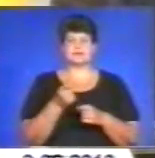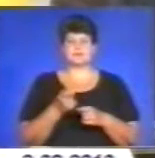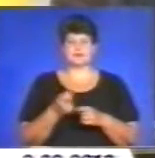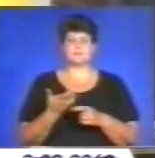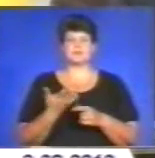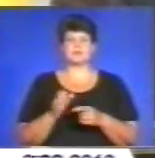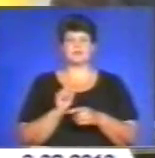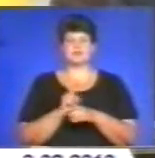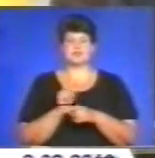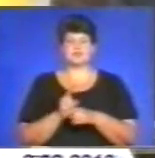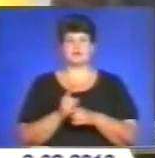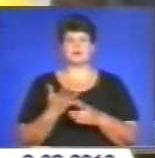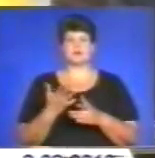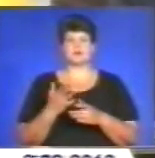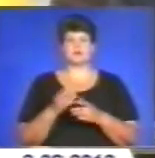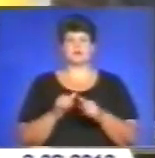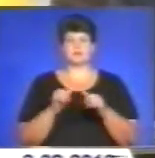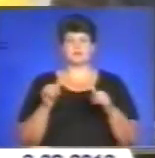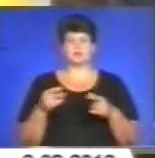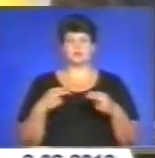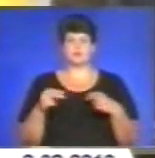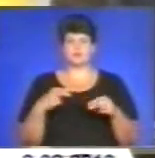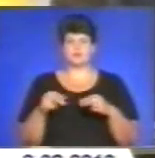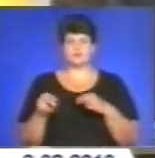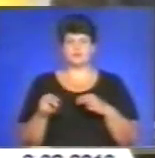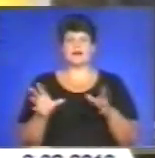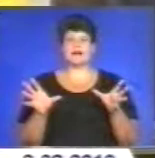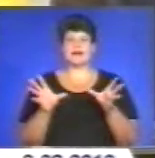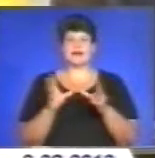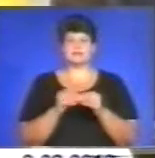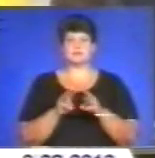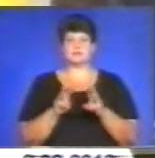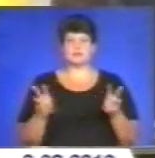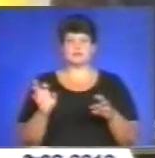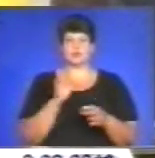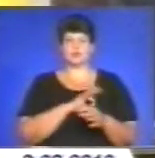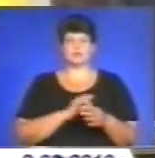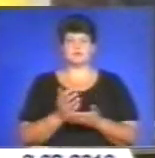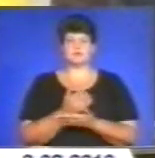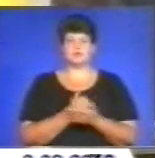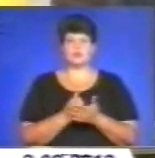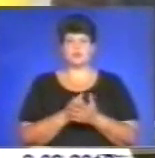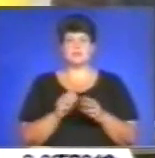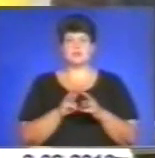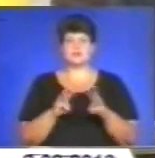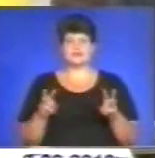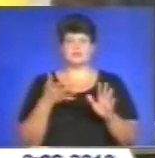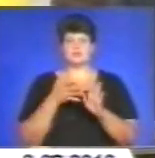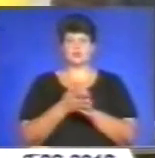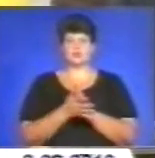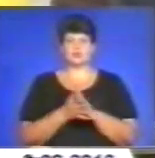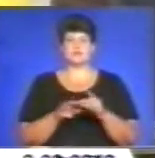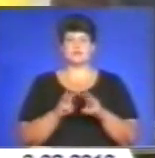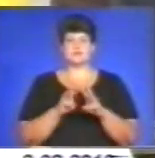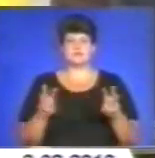торгівлі, яке координує діяльність цієї комісії, разом з Міністерством доходів і зборів, Міністерством інфраструктури, Міністерством